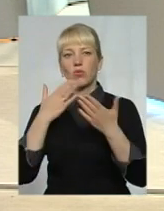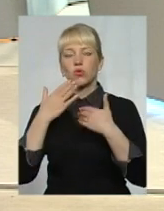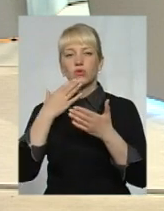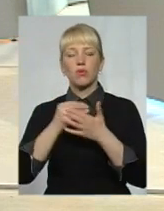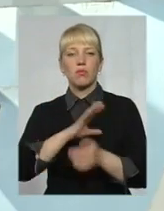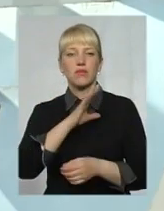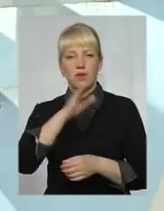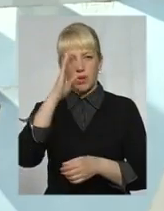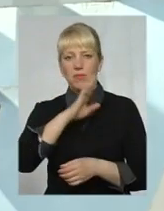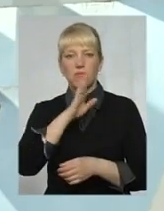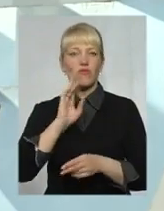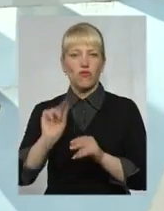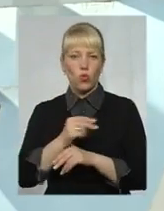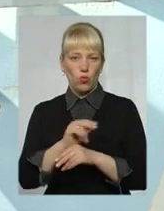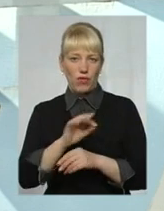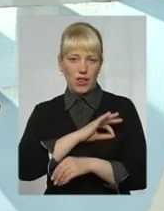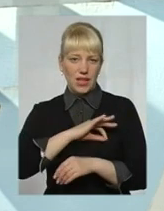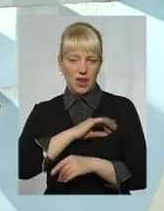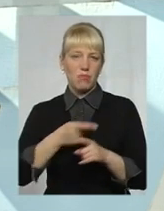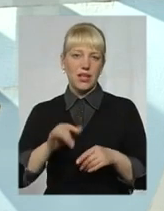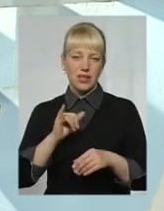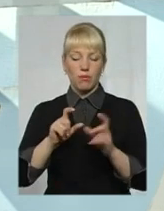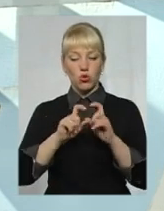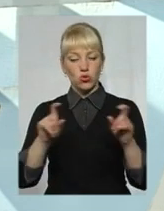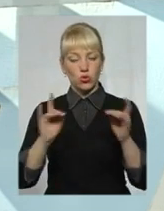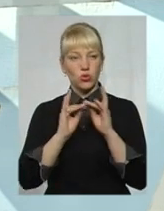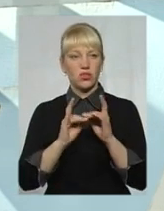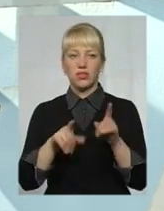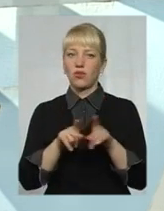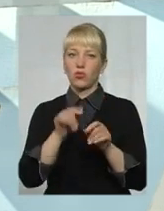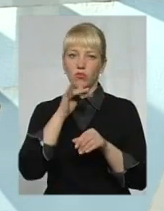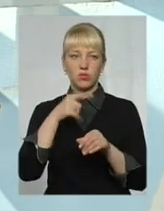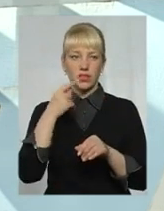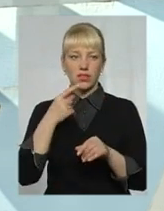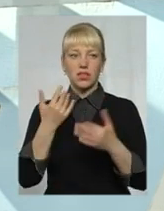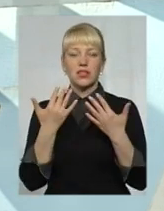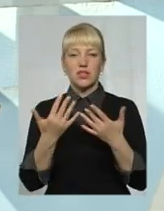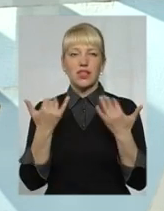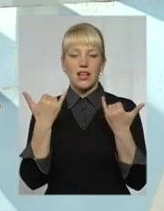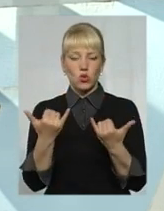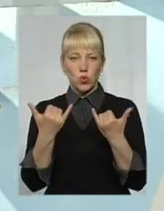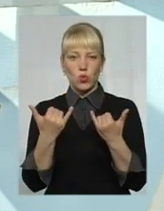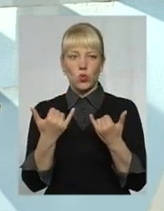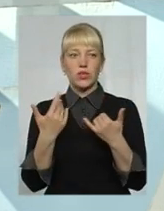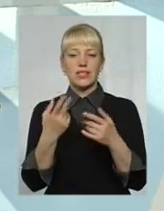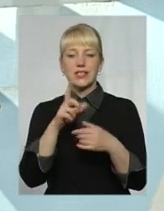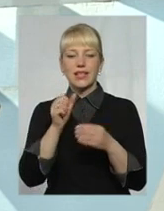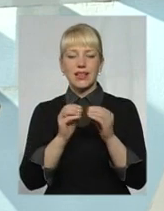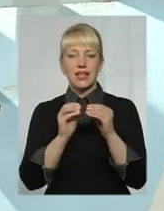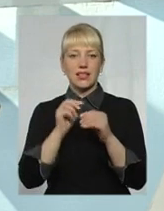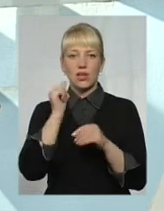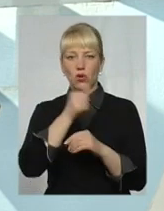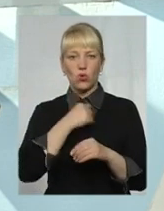-вихователями. Ну, про школу-інтернат ми цього зараз не можемо сказати, оскільки на сьогодні, знову таки, за тих 10 років,